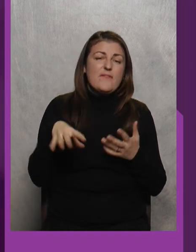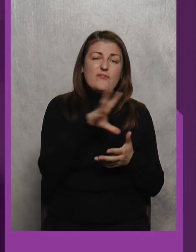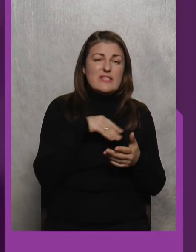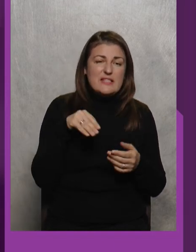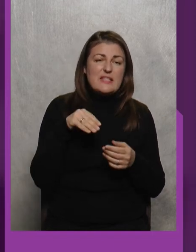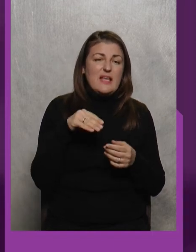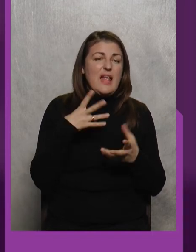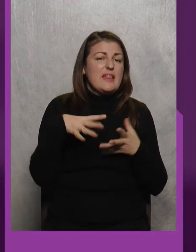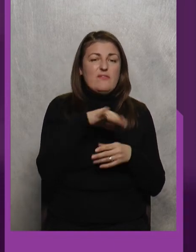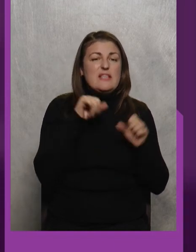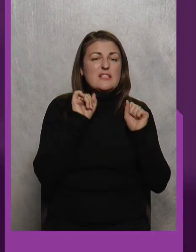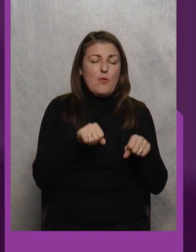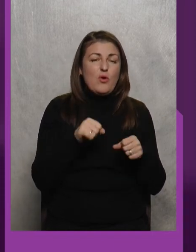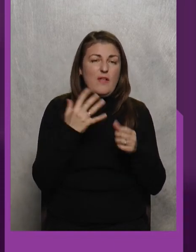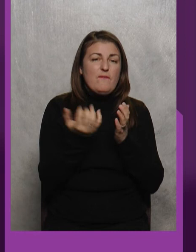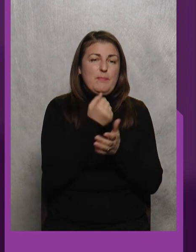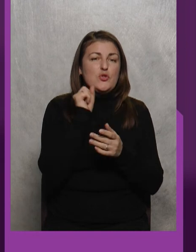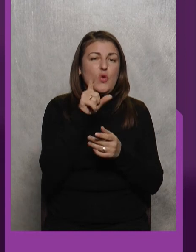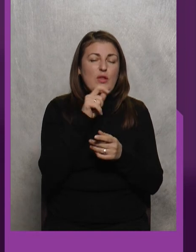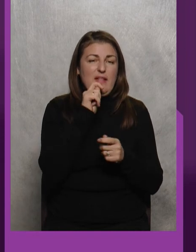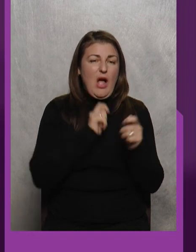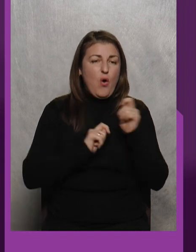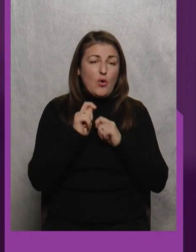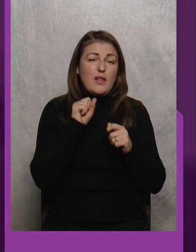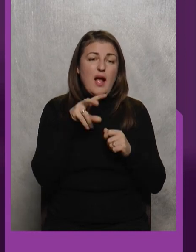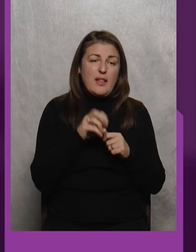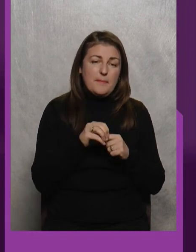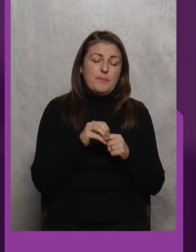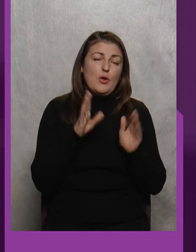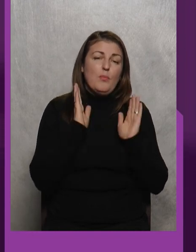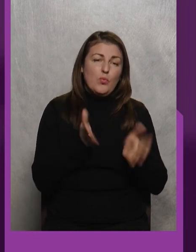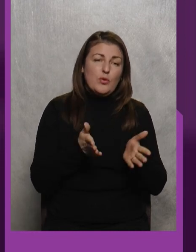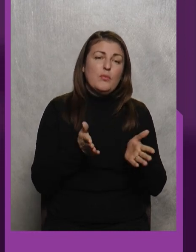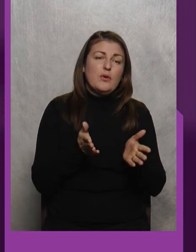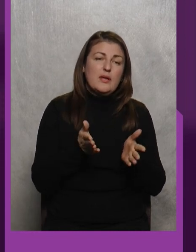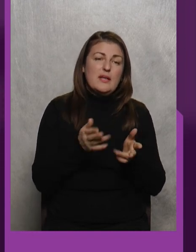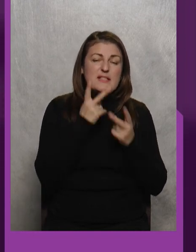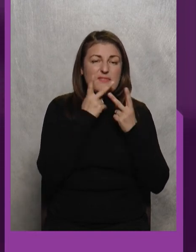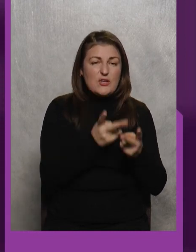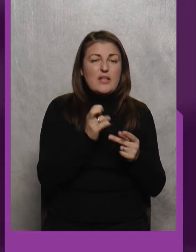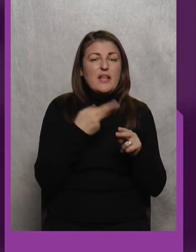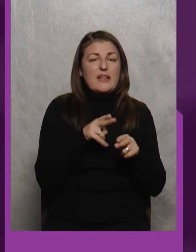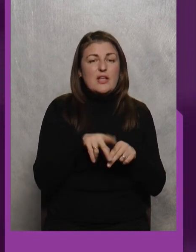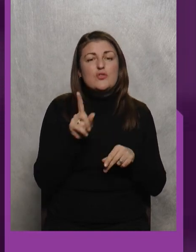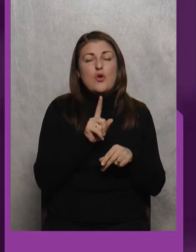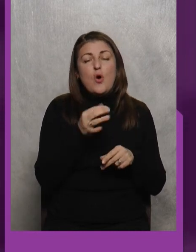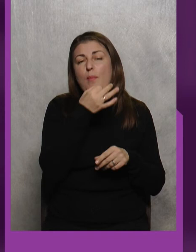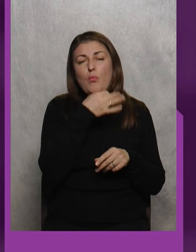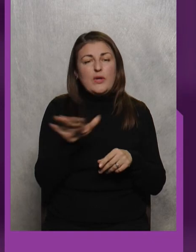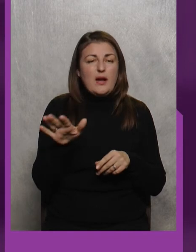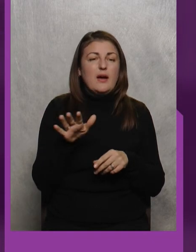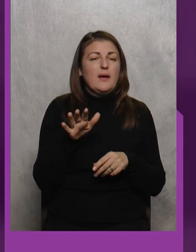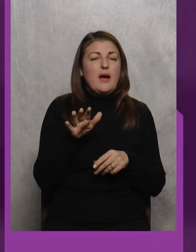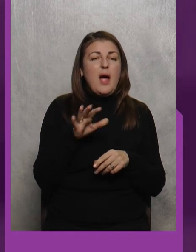змогли вибороти золоті нагороди Але будемо зважати на те, що будь-яка